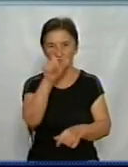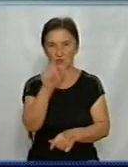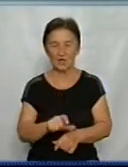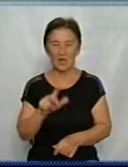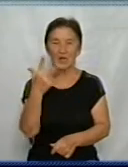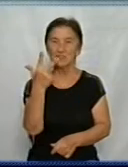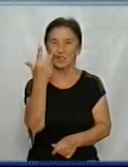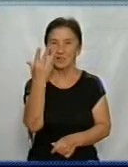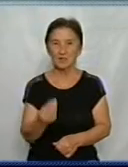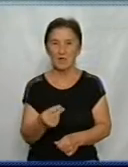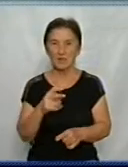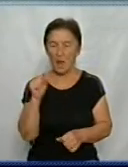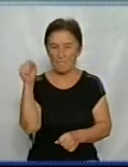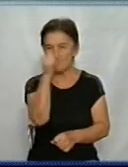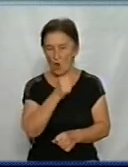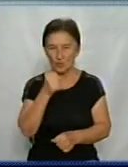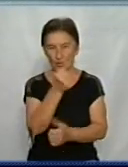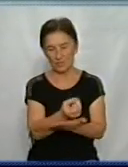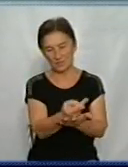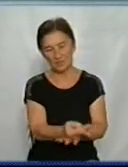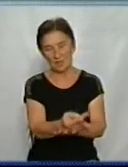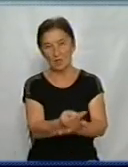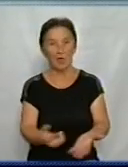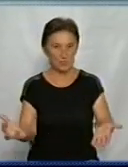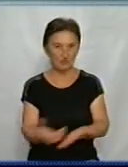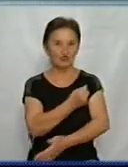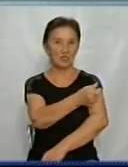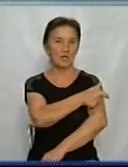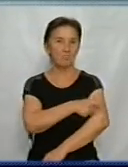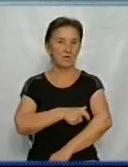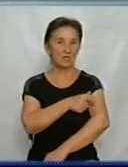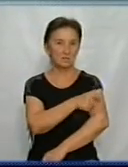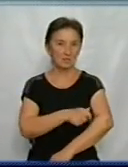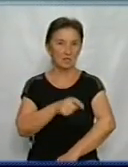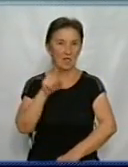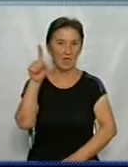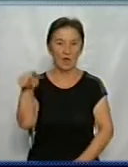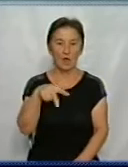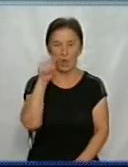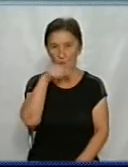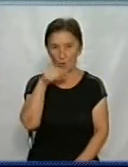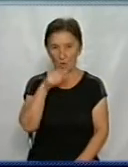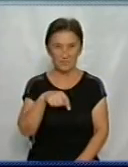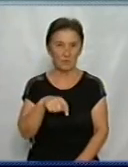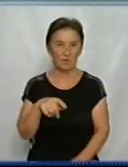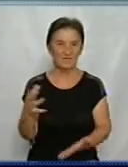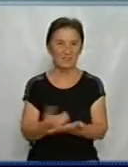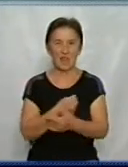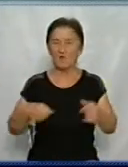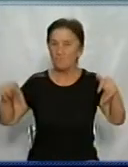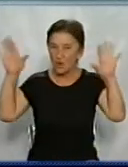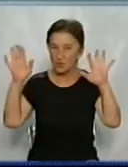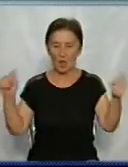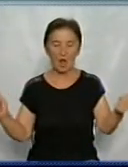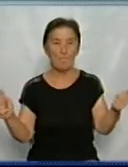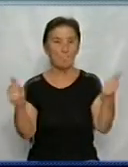доби пролежав на морозі. Його знайшли патрульні, самоназваної Луганської народної республіки. Взяли в полон. Обміняли через